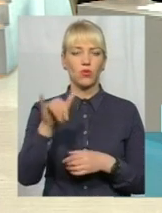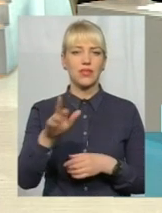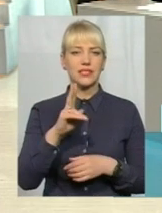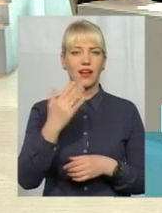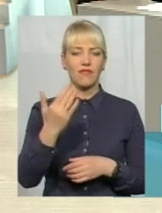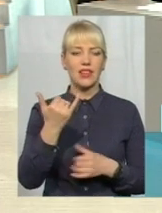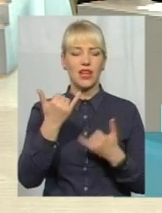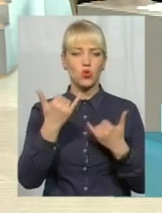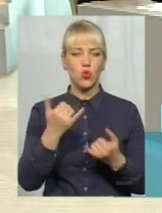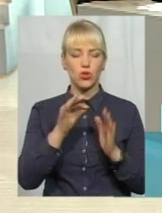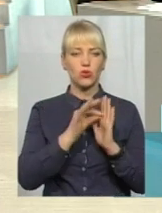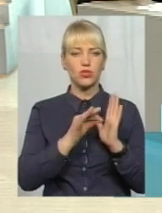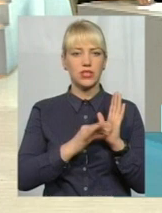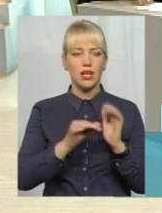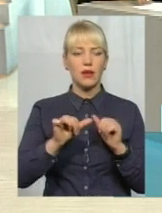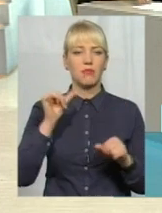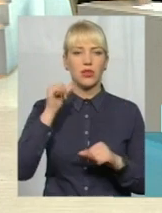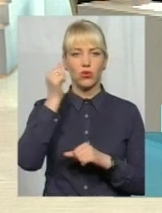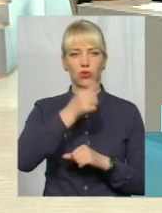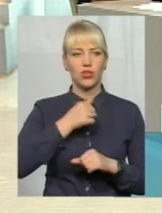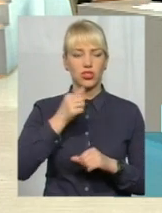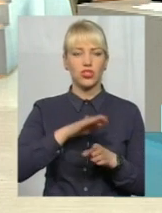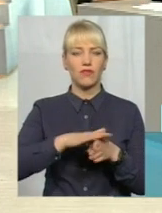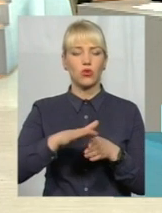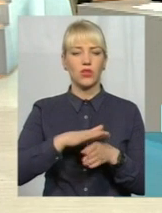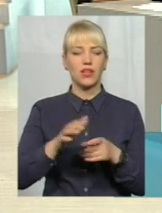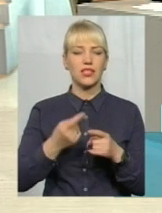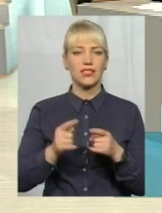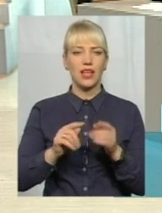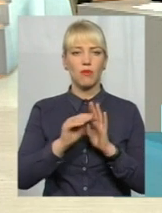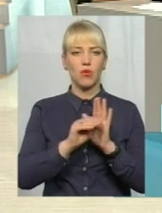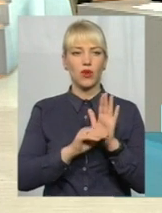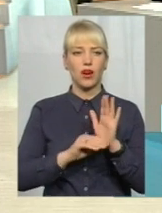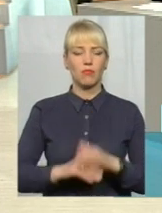оцінюєте от минулорічне виконання цієї програми?